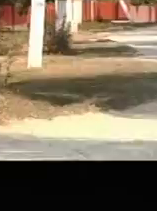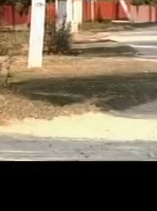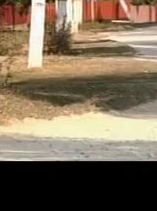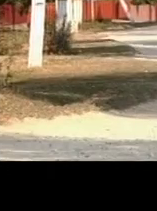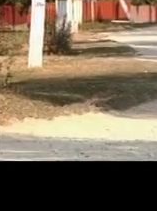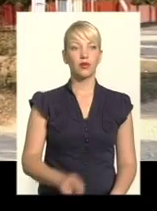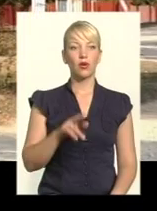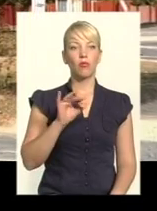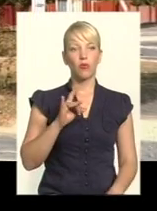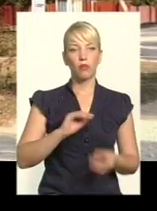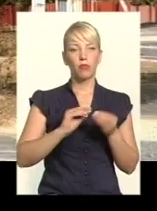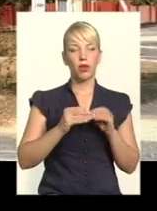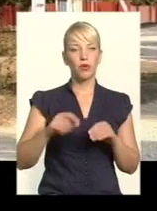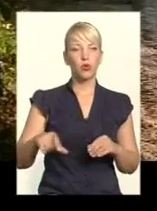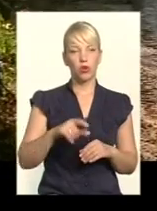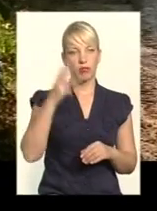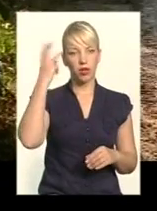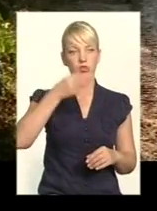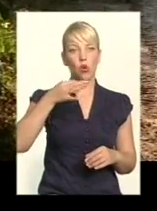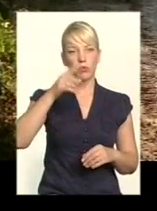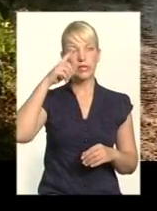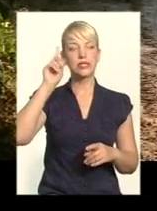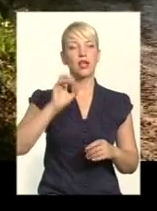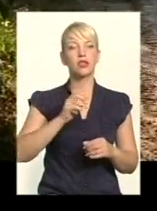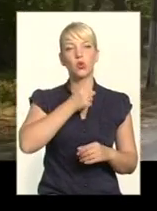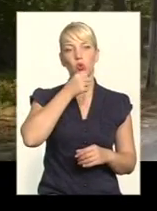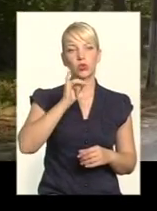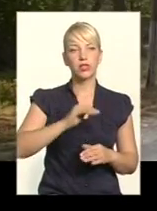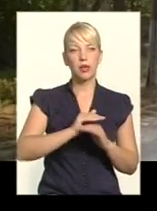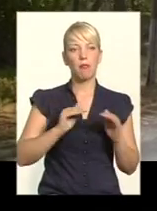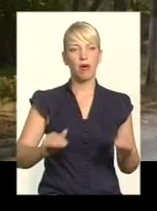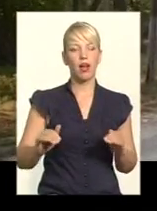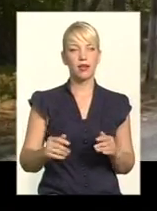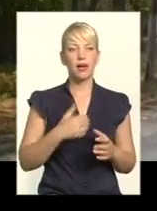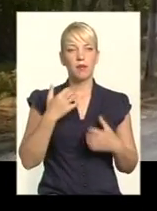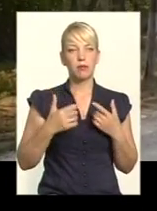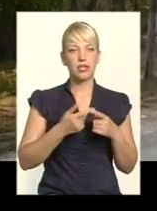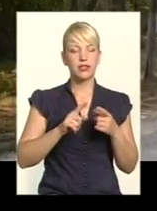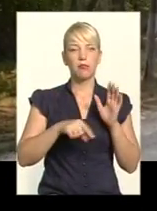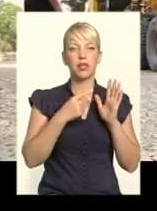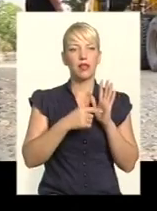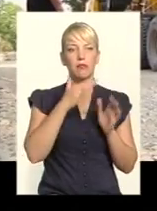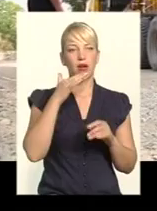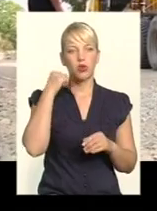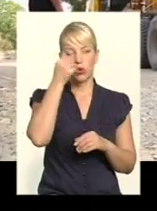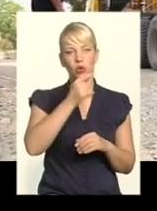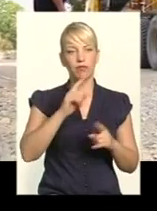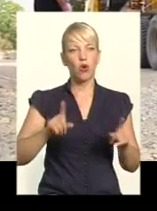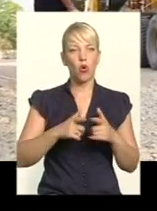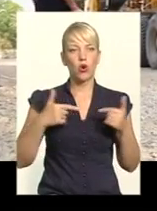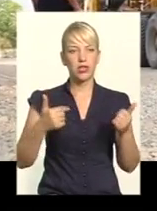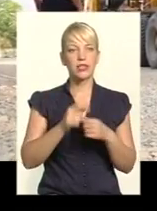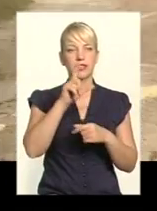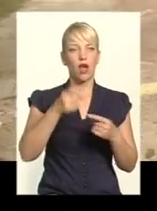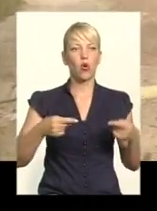Про проблеми доріг у Хмельницькій області знають як дорослі, так і малі. Переймаються цим питанням вже не перший рік і у організації за